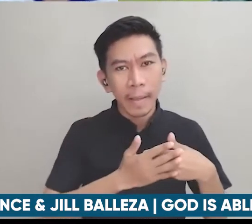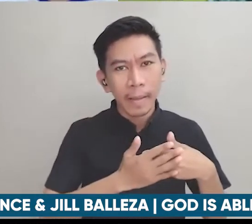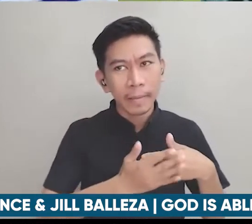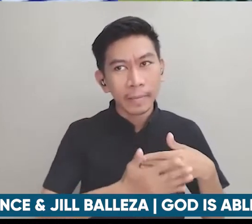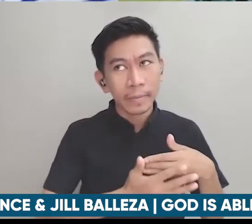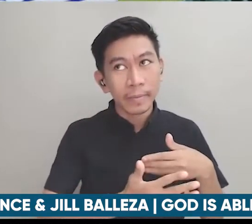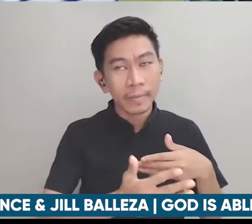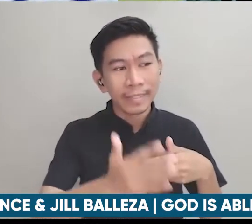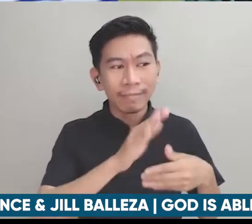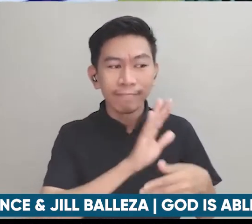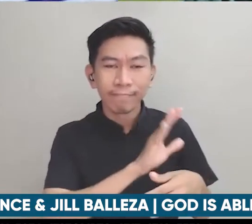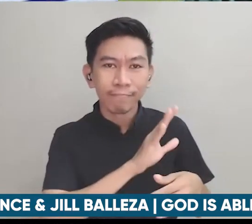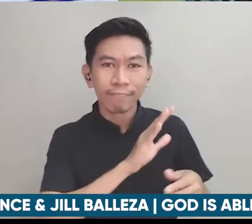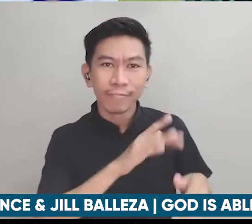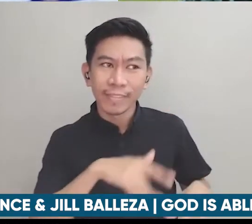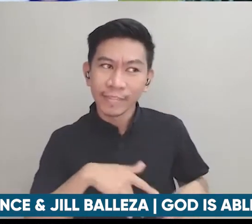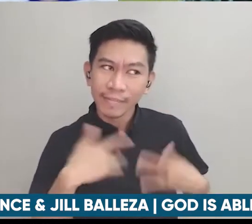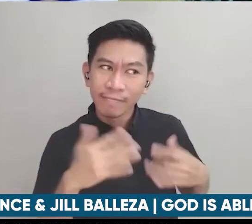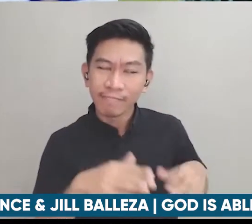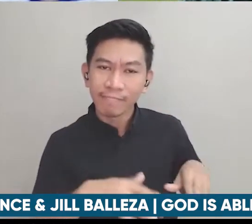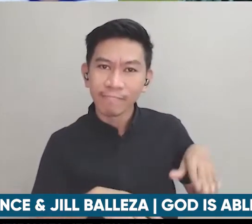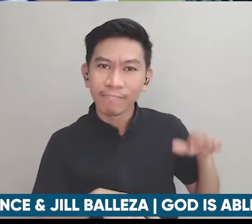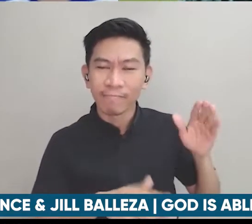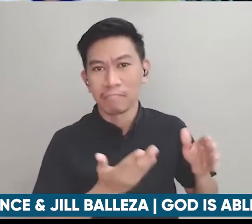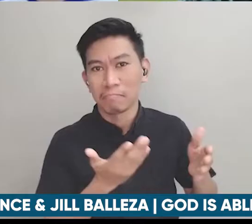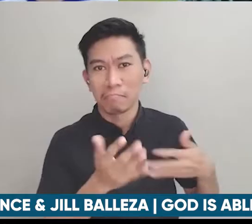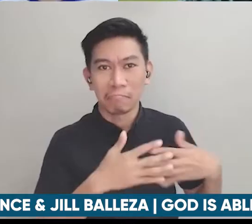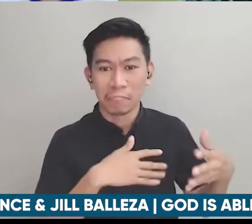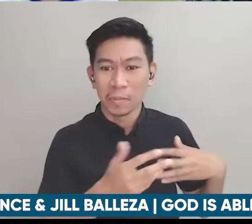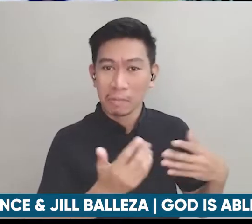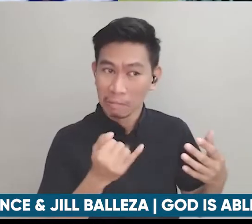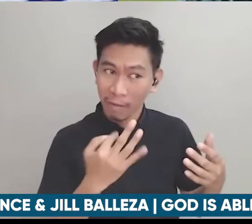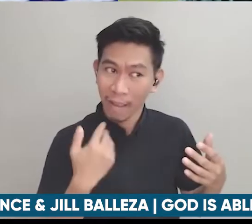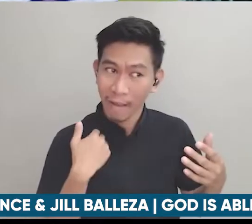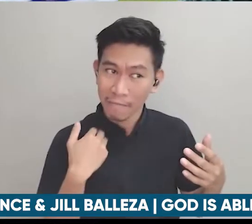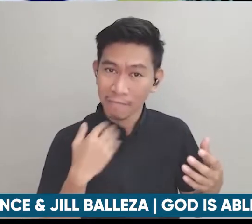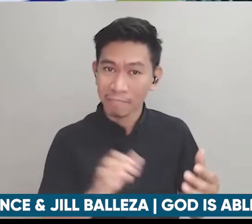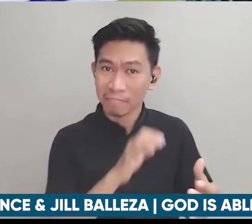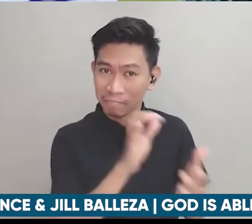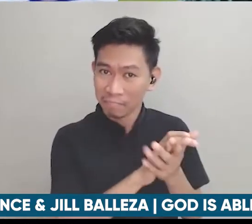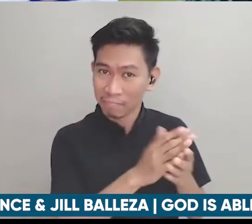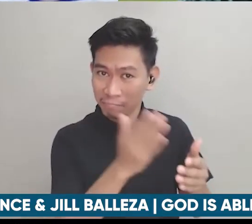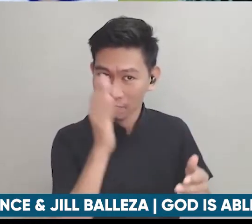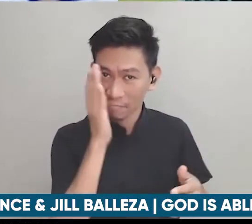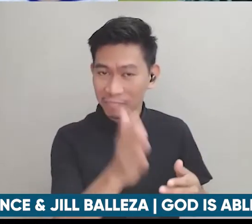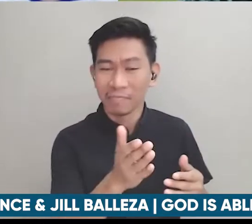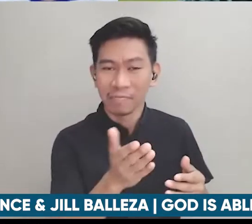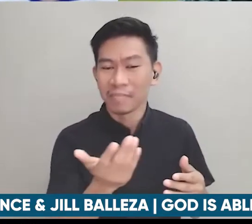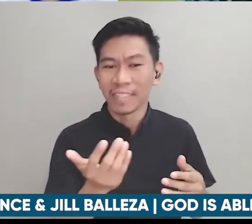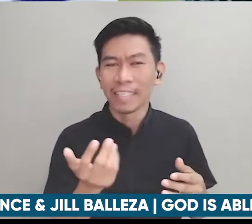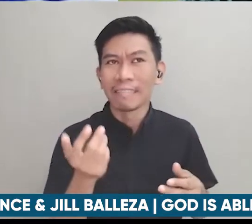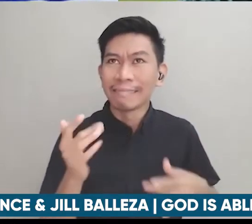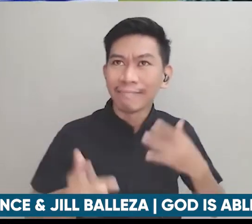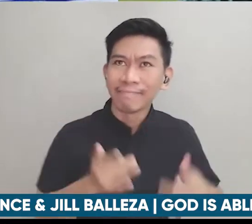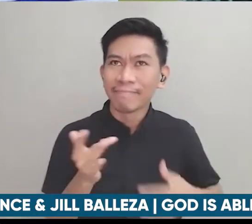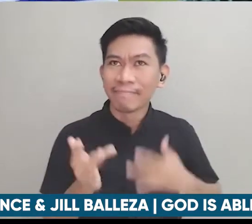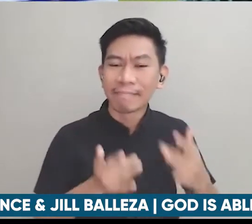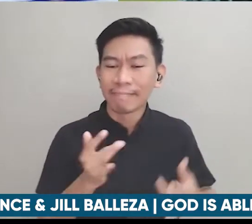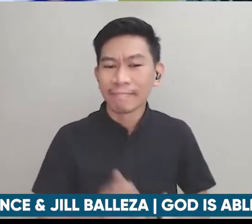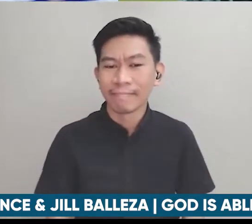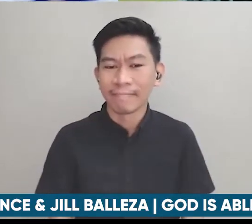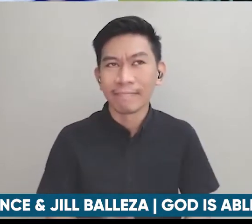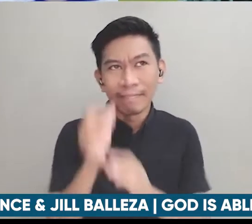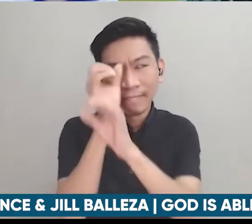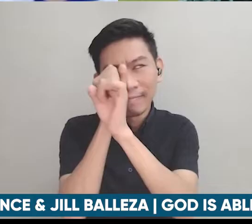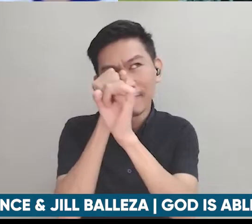Lord in the future together with kung bibigyan siya ng mapapangasawa na ano namin